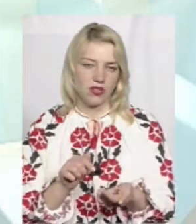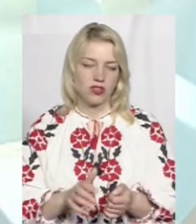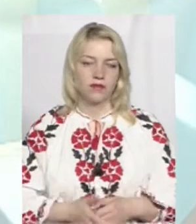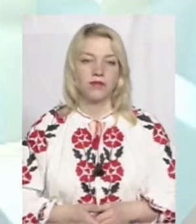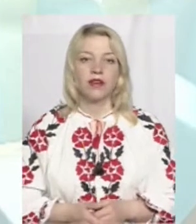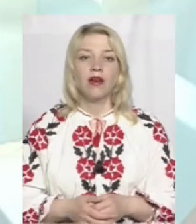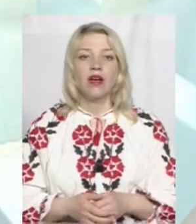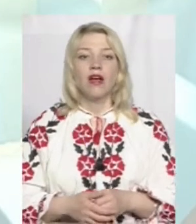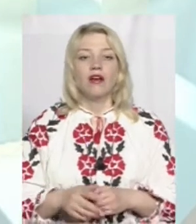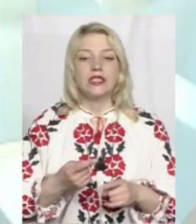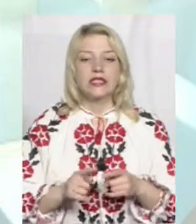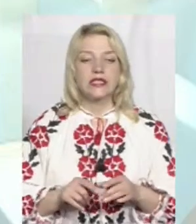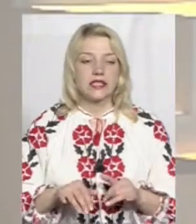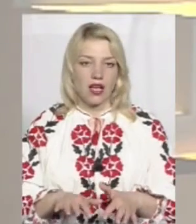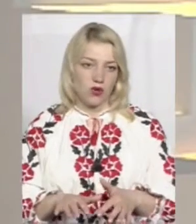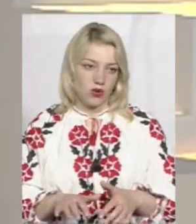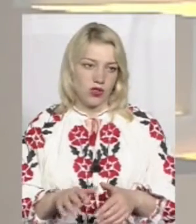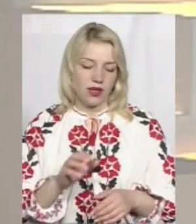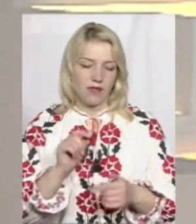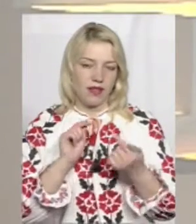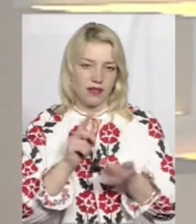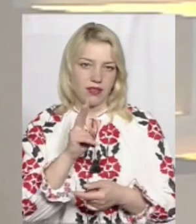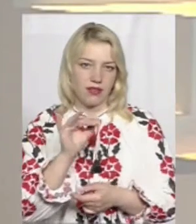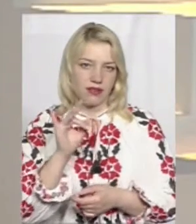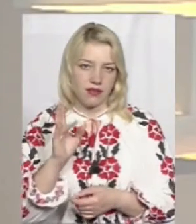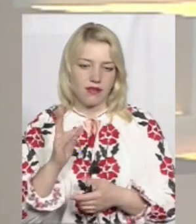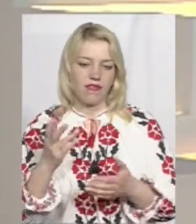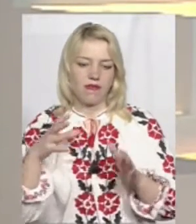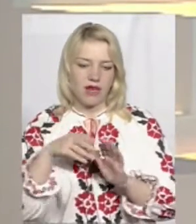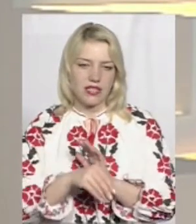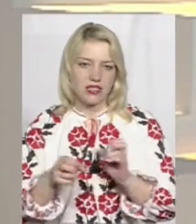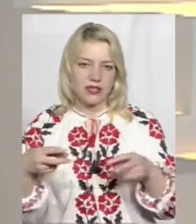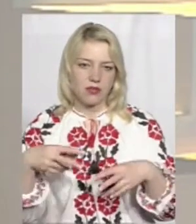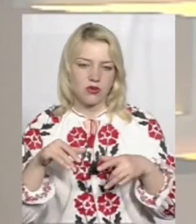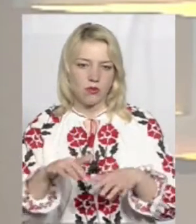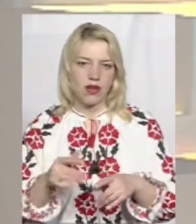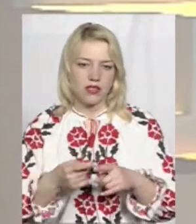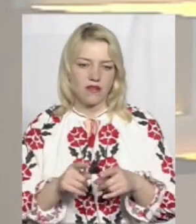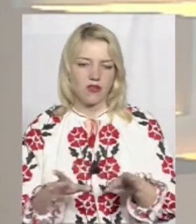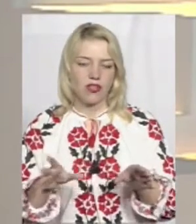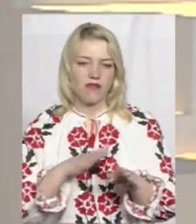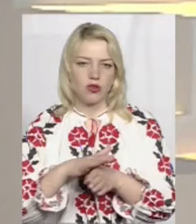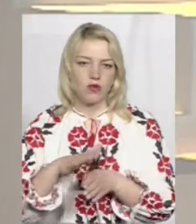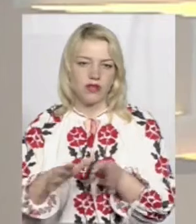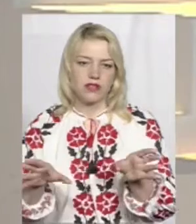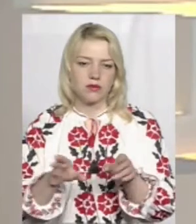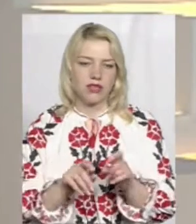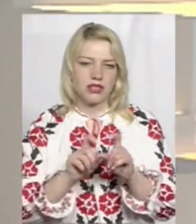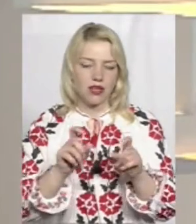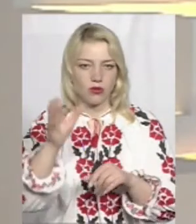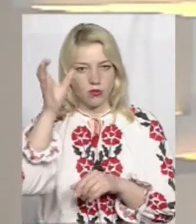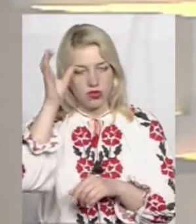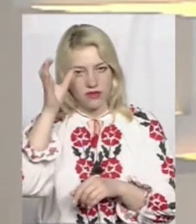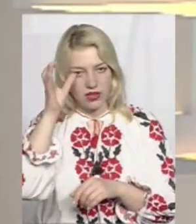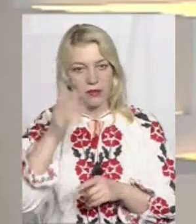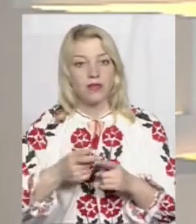Оці заходи антикір в межах спецоперації, вони ж відбуваються спільно з закладами освіти, як ви